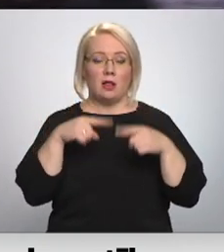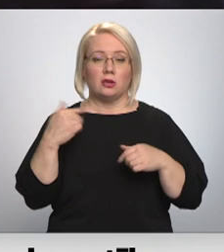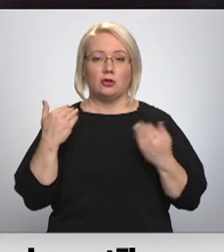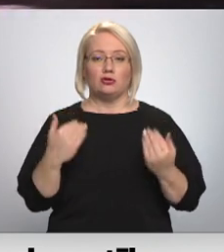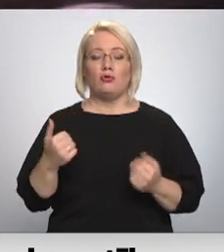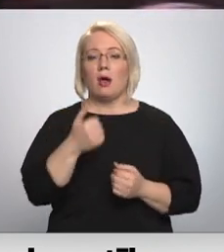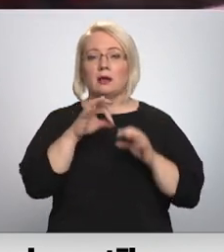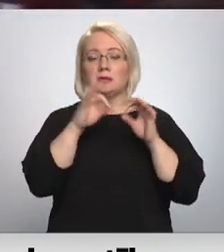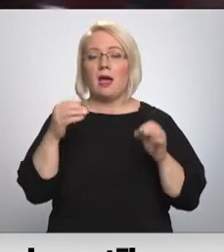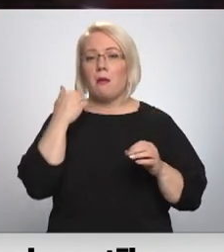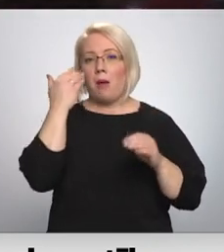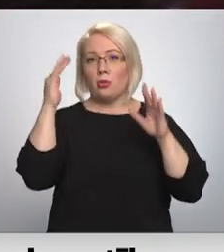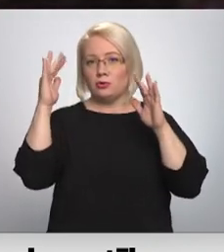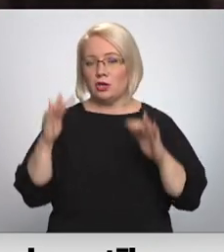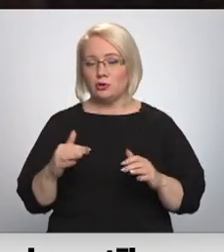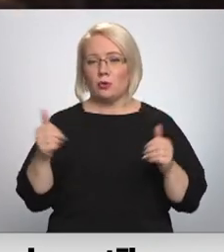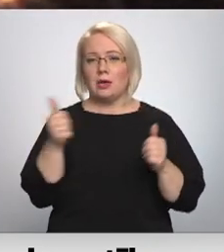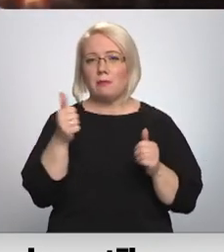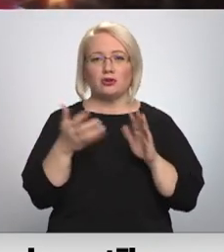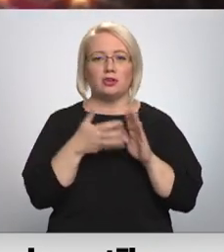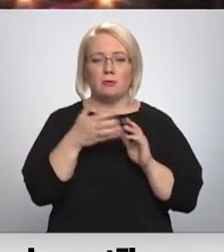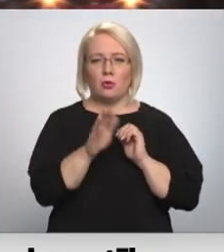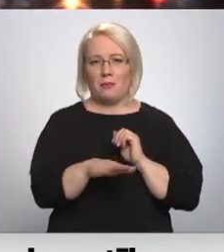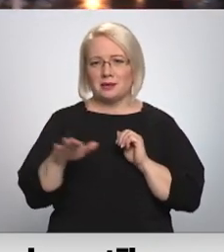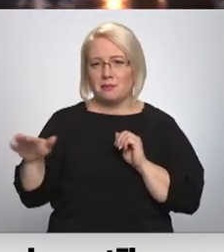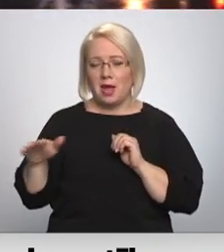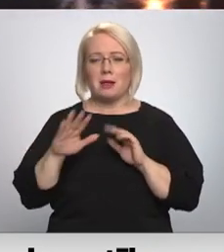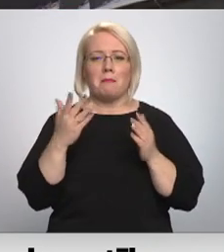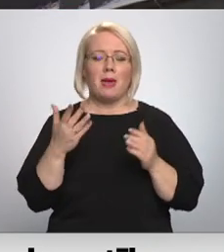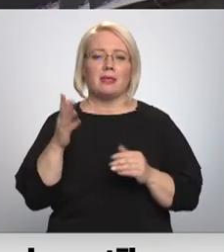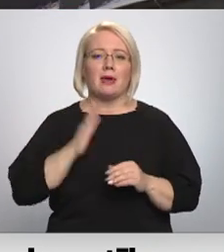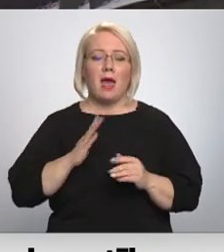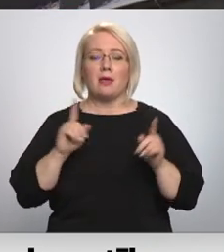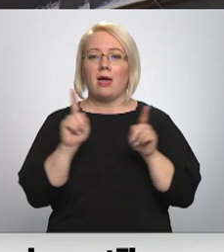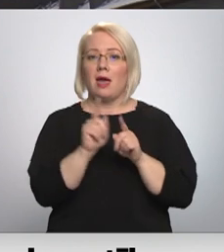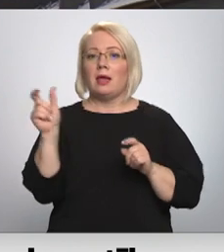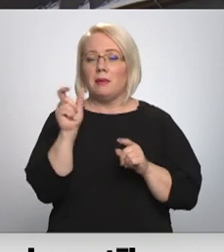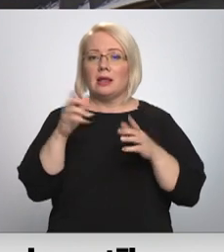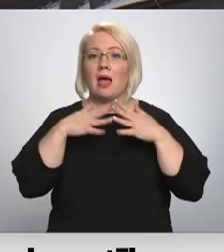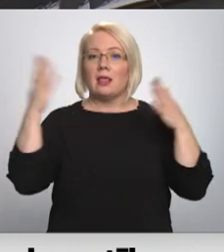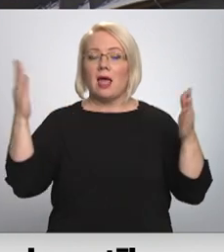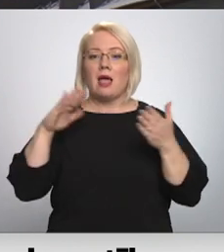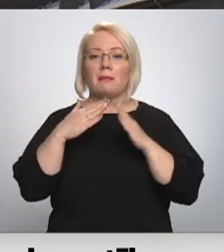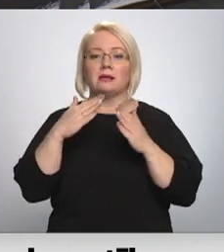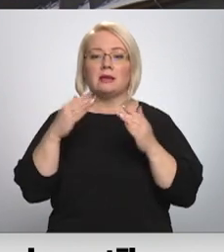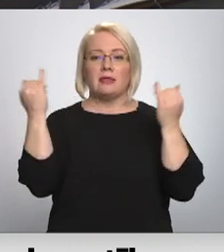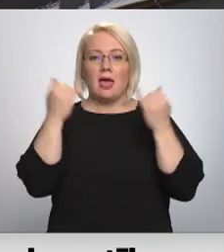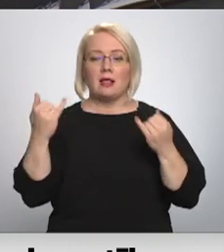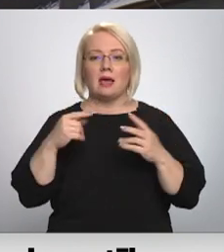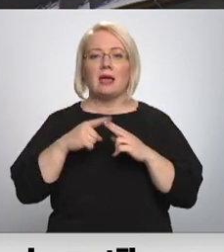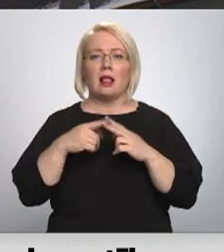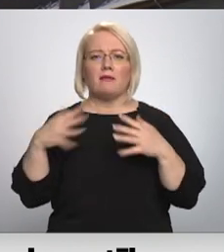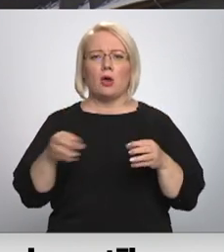sācies ar bautus nieciņu, ko īpaši teic izmantot mazākie. Tomēr ne mazāk tiek gaidīts brīdis, kad lielajā pilsētas eglē, kas jaukavā jau